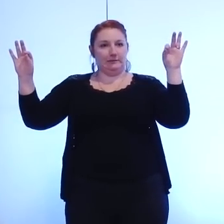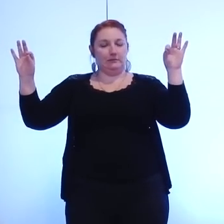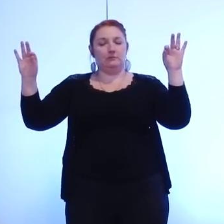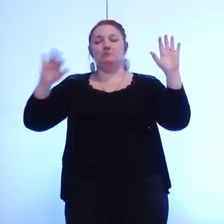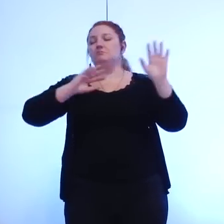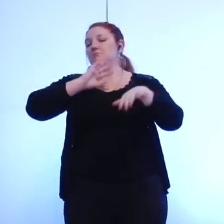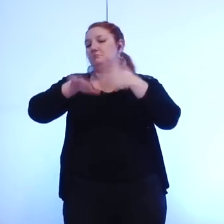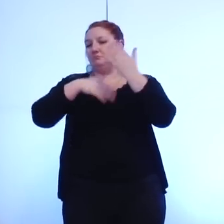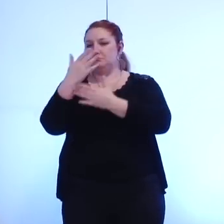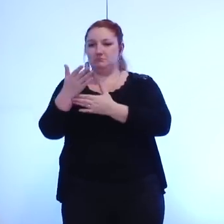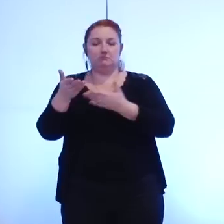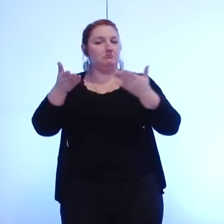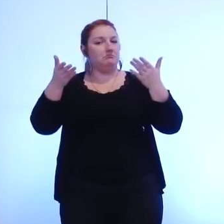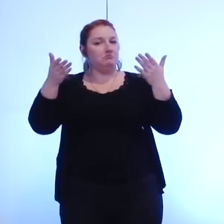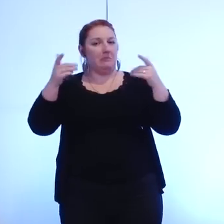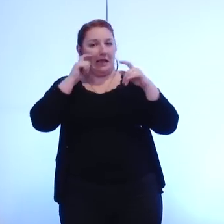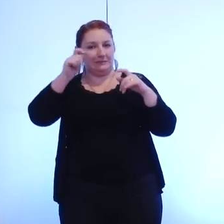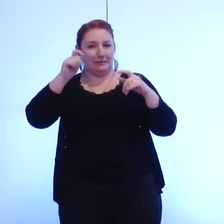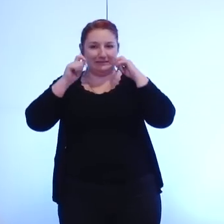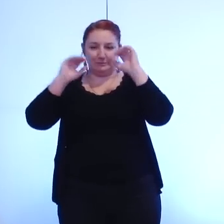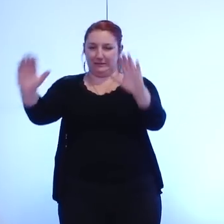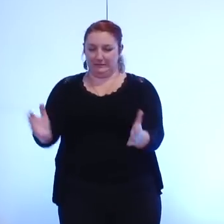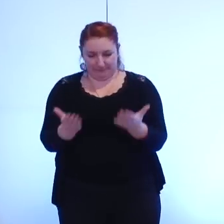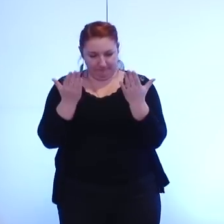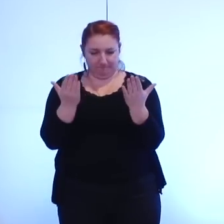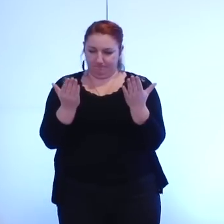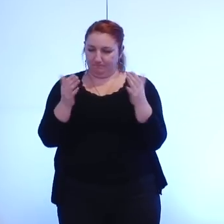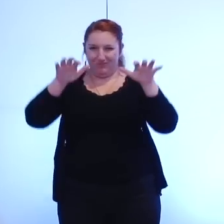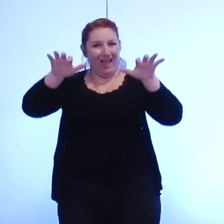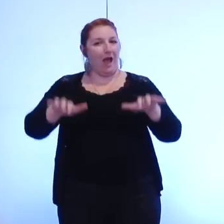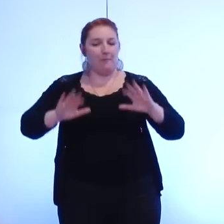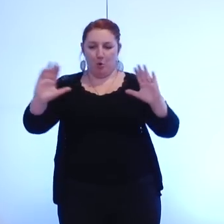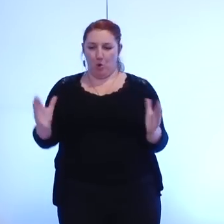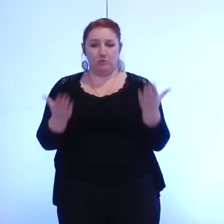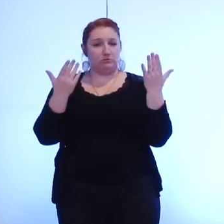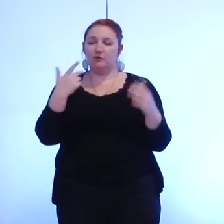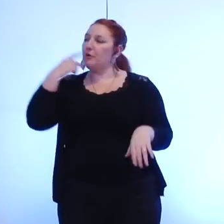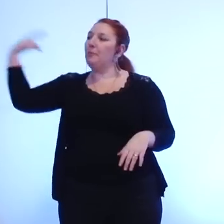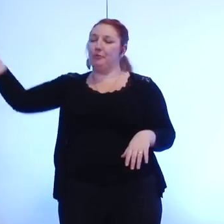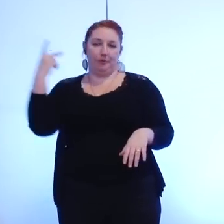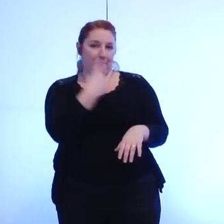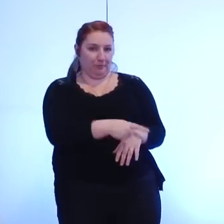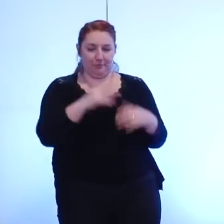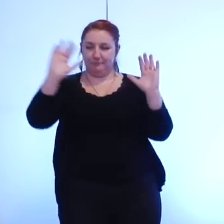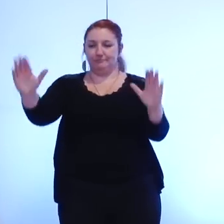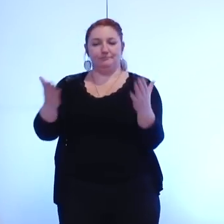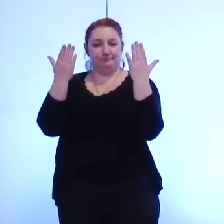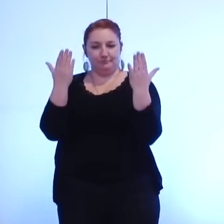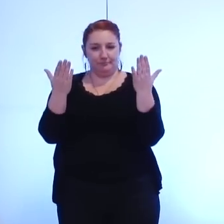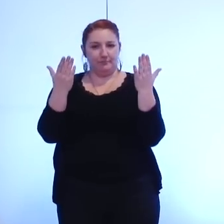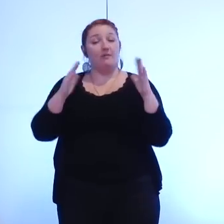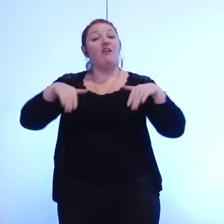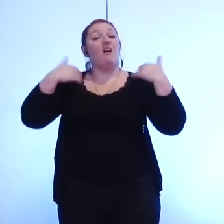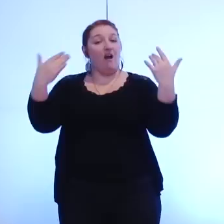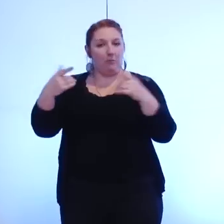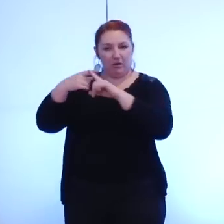une fois qu'on a ces deux expertises sur la table missionnées par l'un et par l'autre la négociation